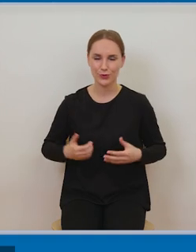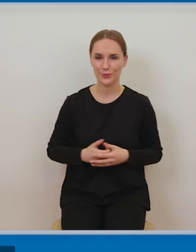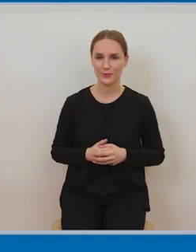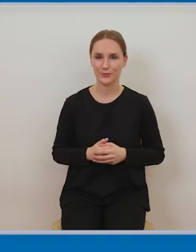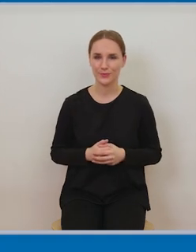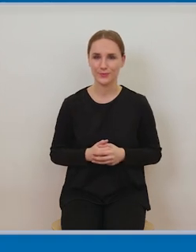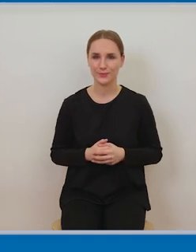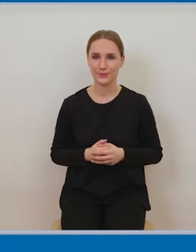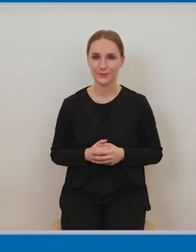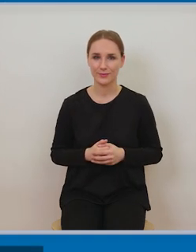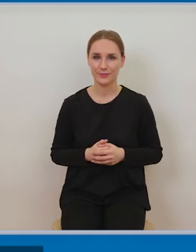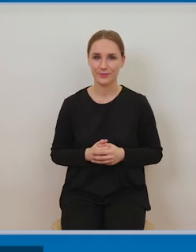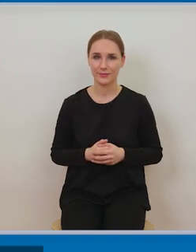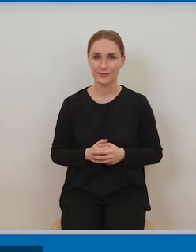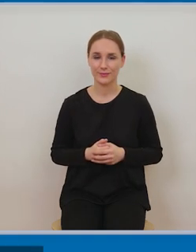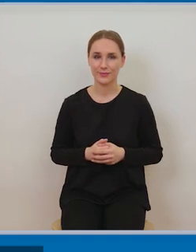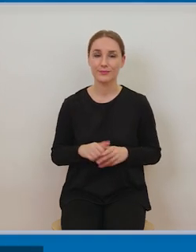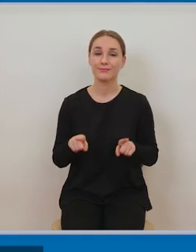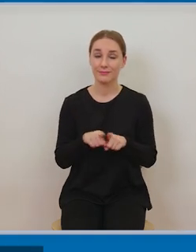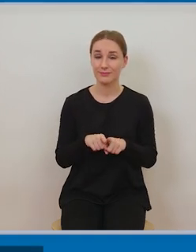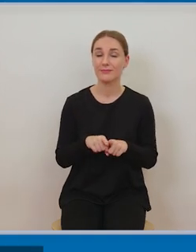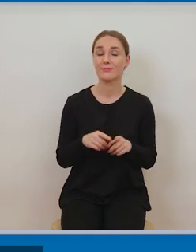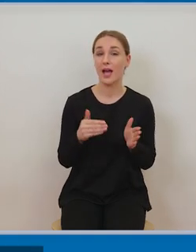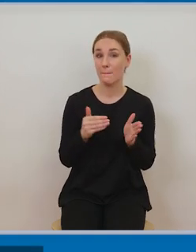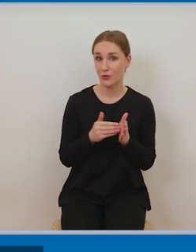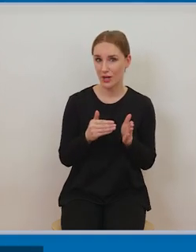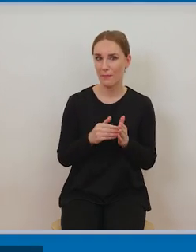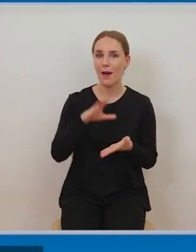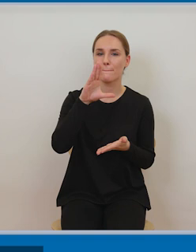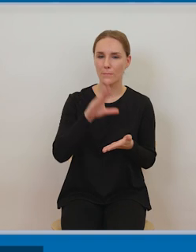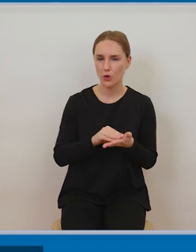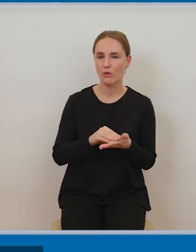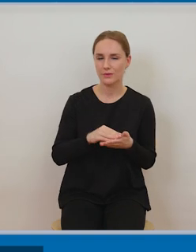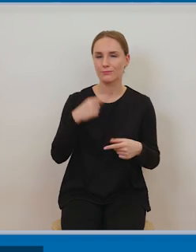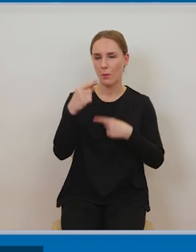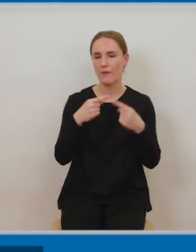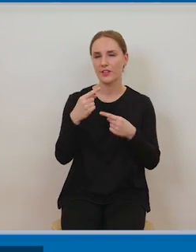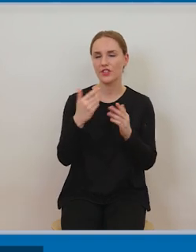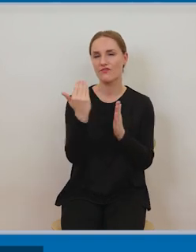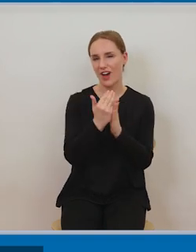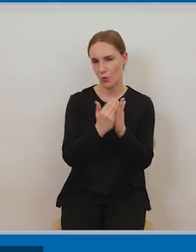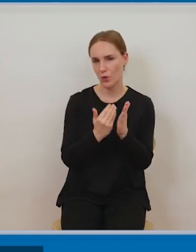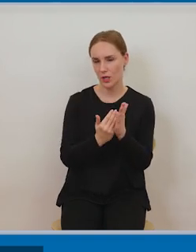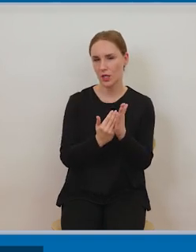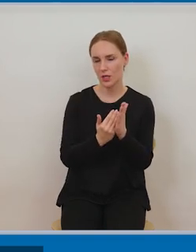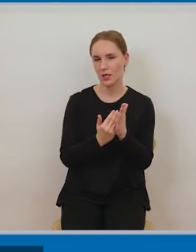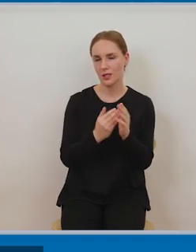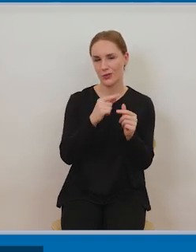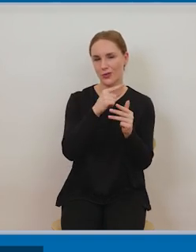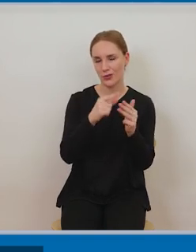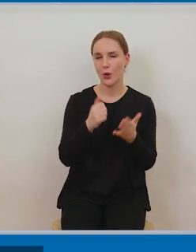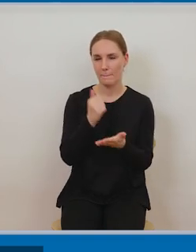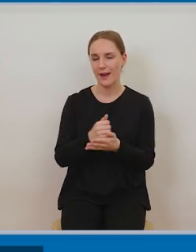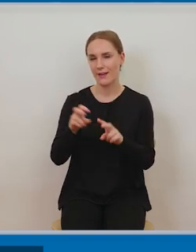utworu to jest pierwsza rzecz kolejna rzecz cytat oznacza ten